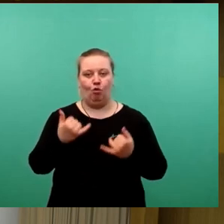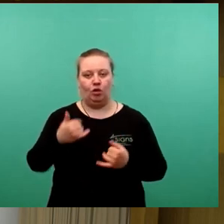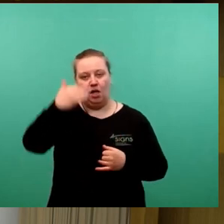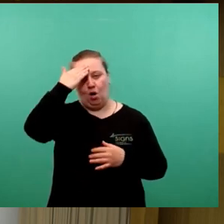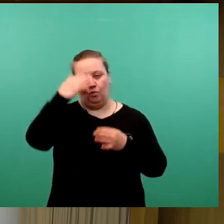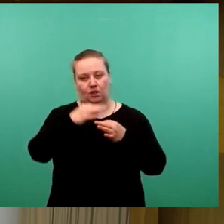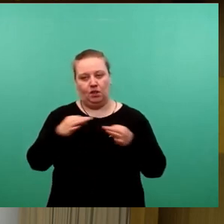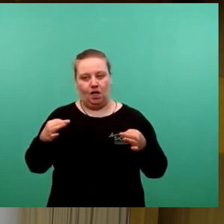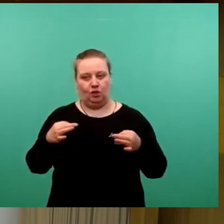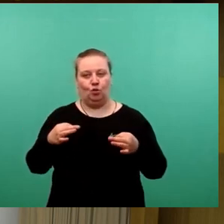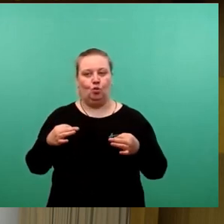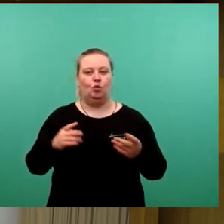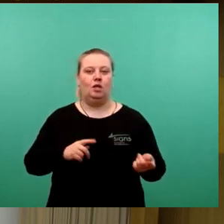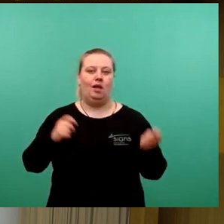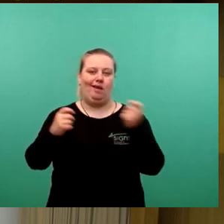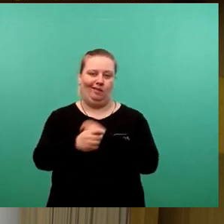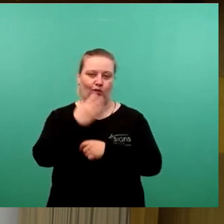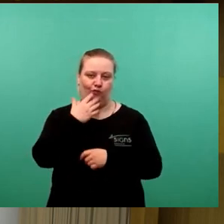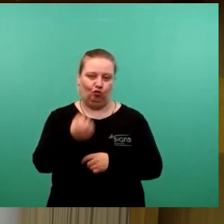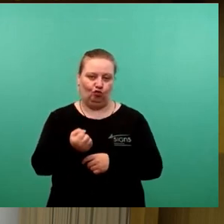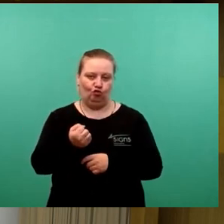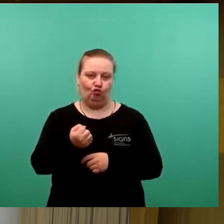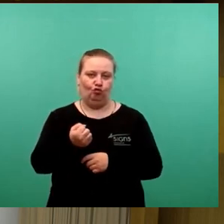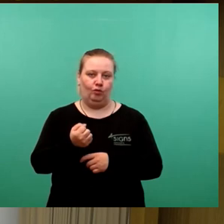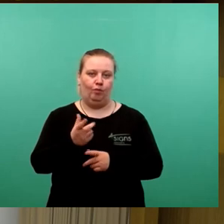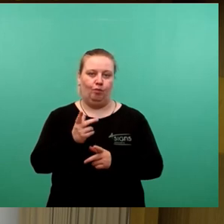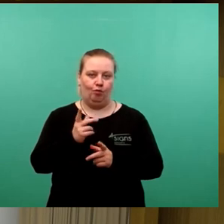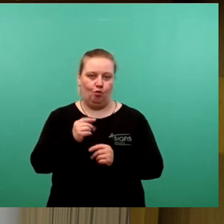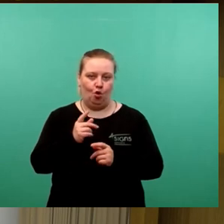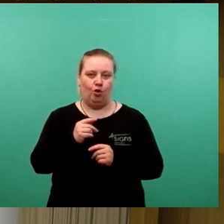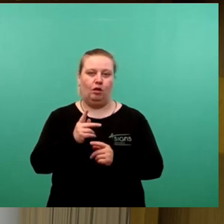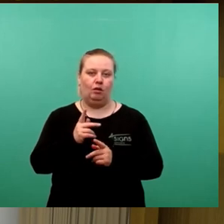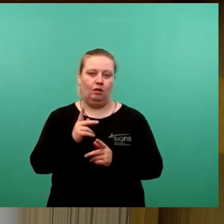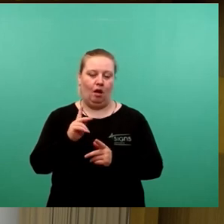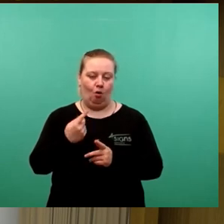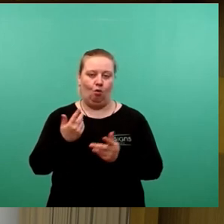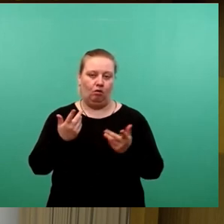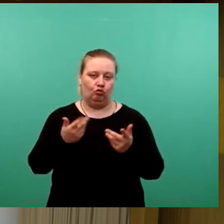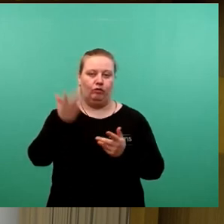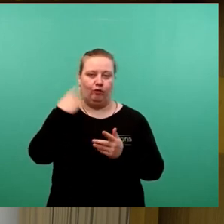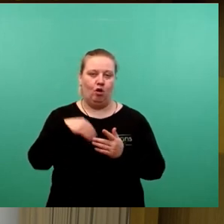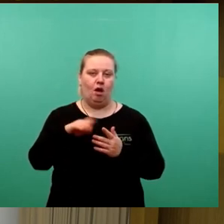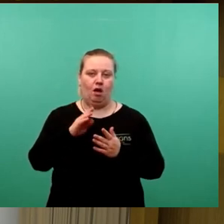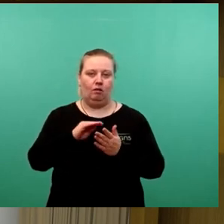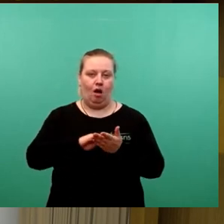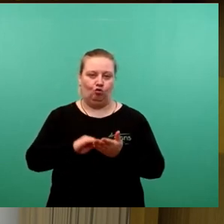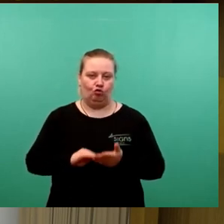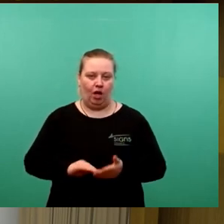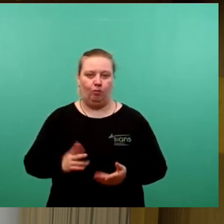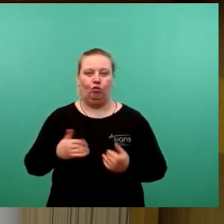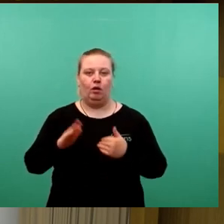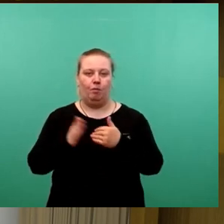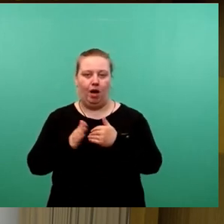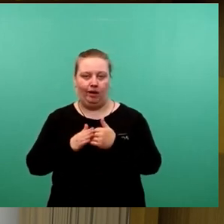daraufhin anpassen und aber ja ausgeschrieben haben, dann die Beigeordnung nach